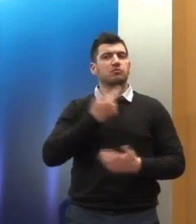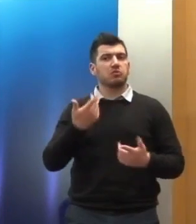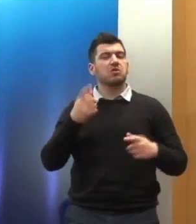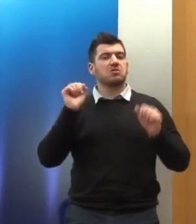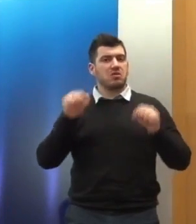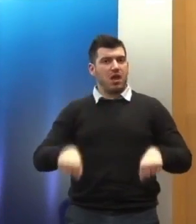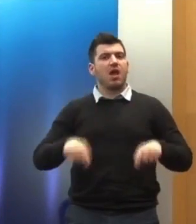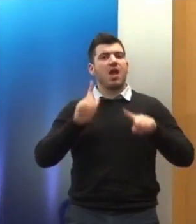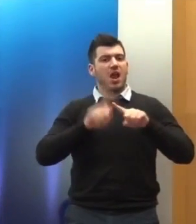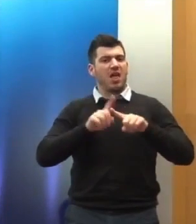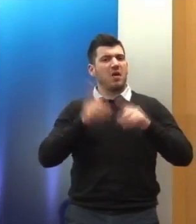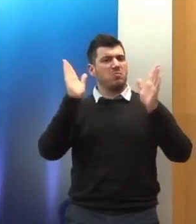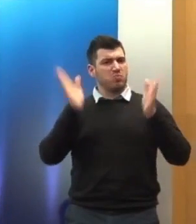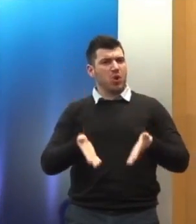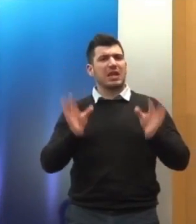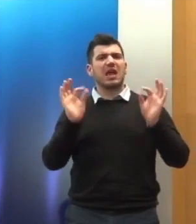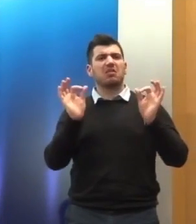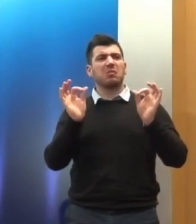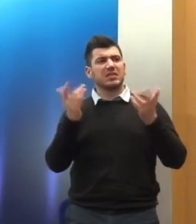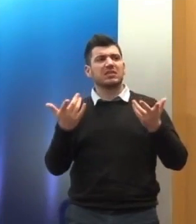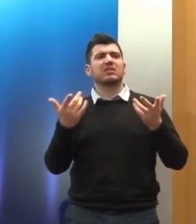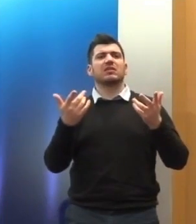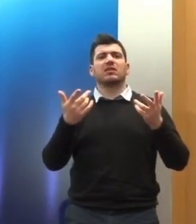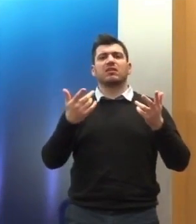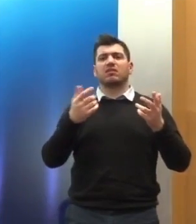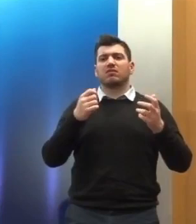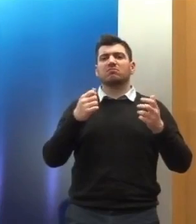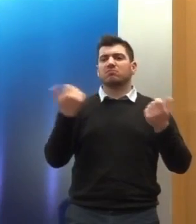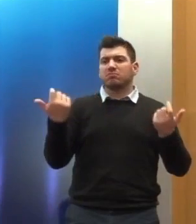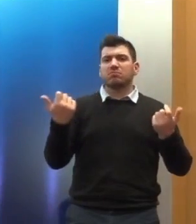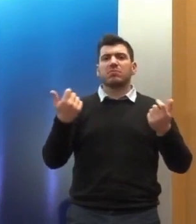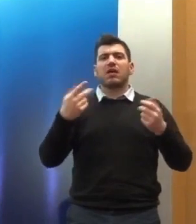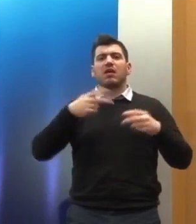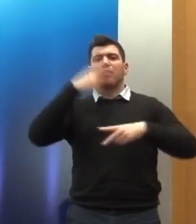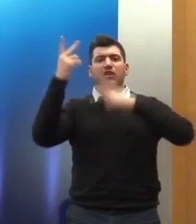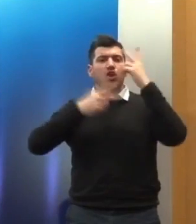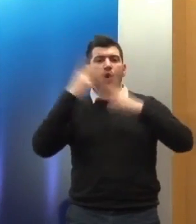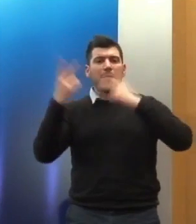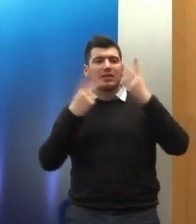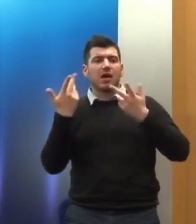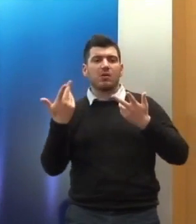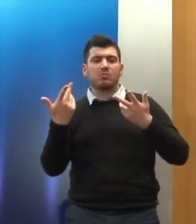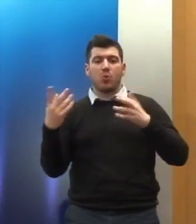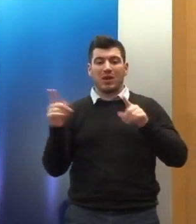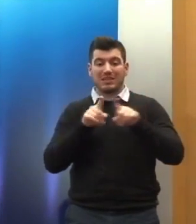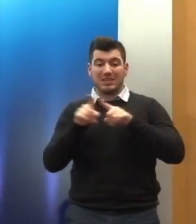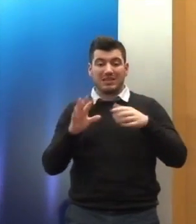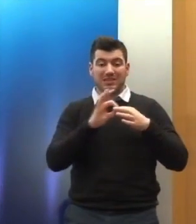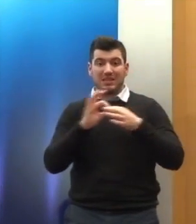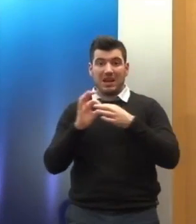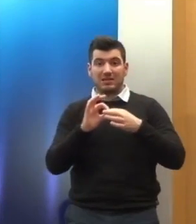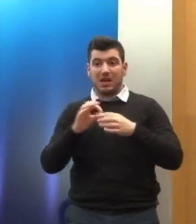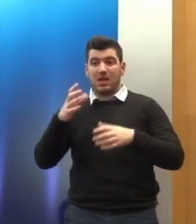ρυθμίζει βασικά ζητήματα δικαιωμάτων στη βάση των διακριτών ρόλων κράτους και εκκλησίας εν τούτης φοβάμαι ότι η